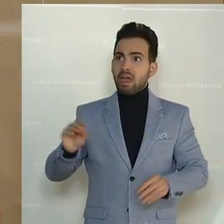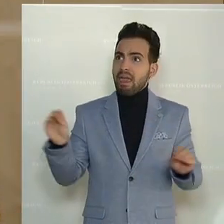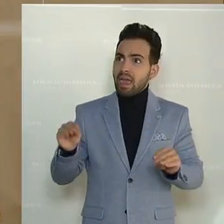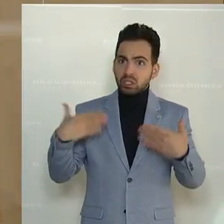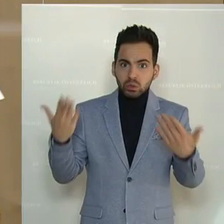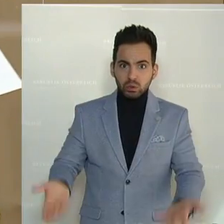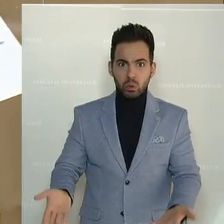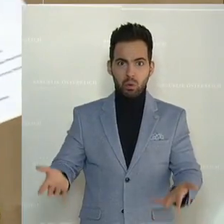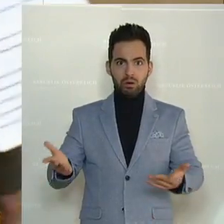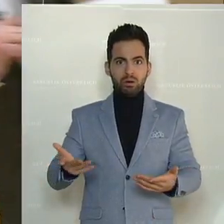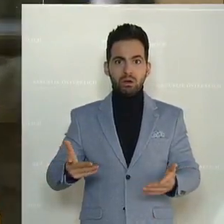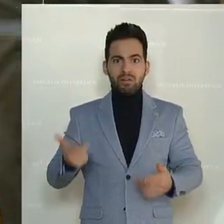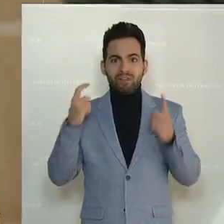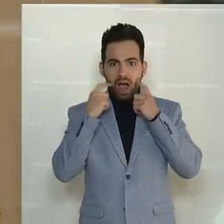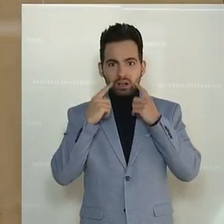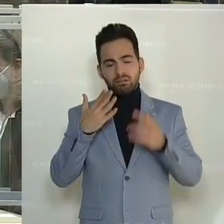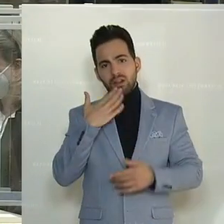Tagespresse. Lieber, meine Damen und Herren.